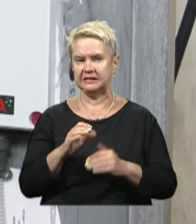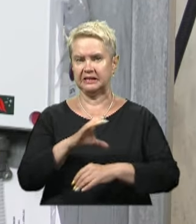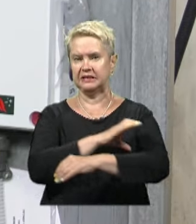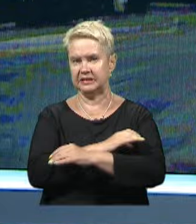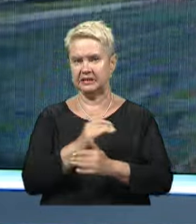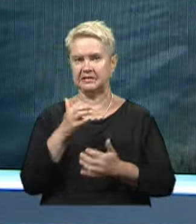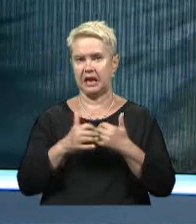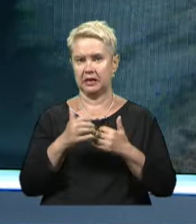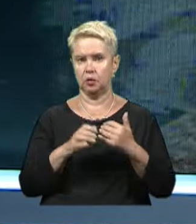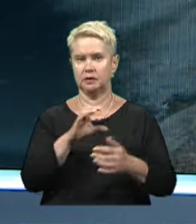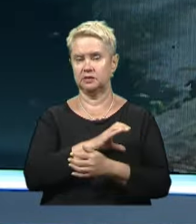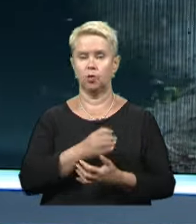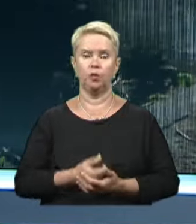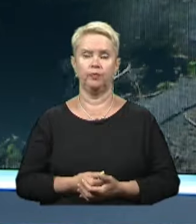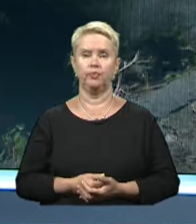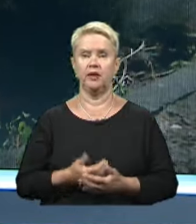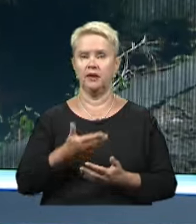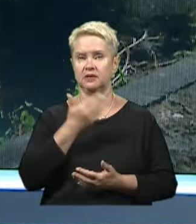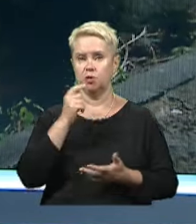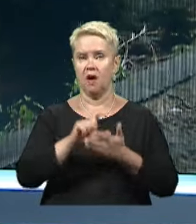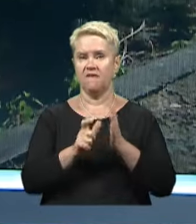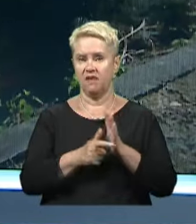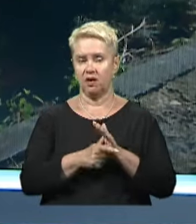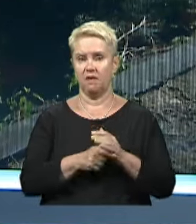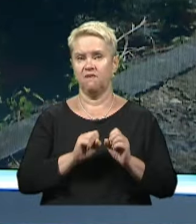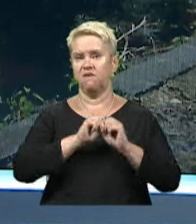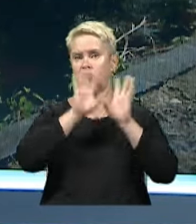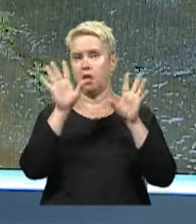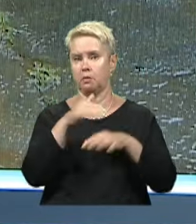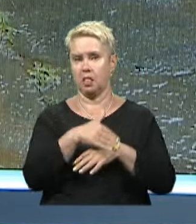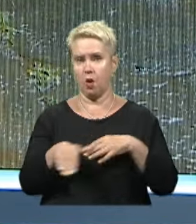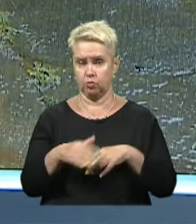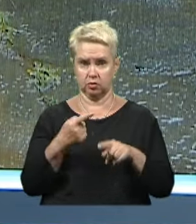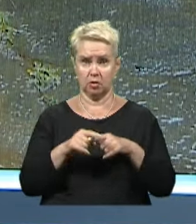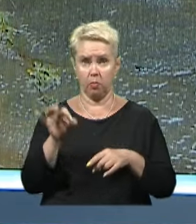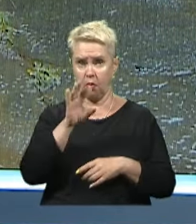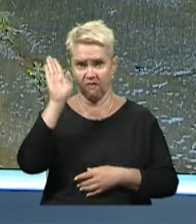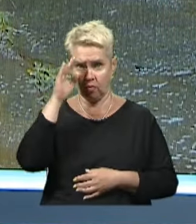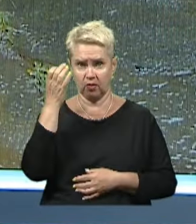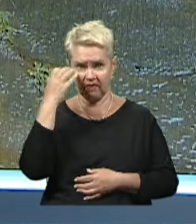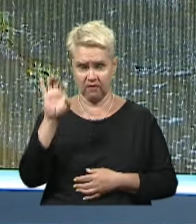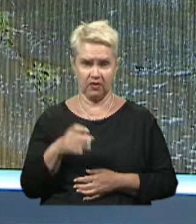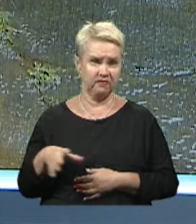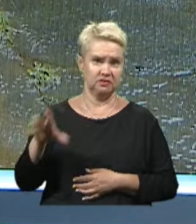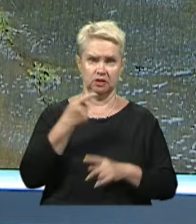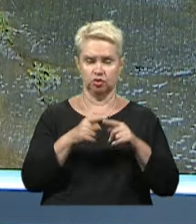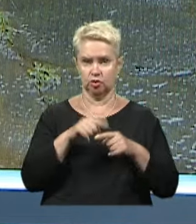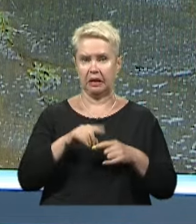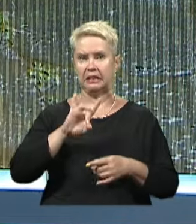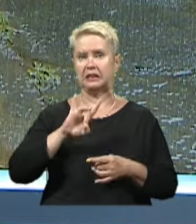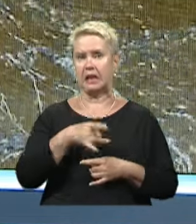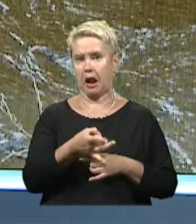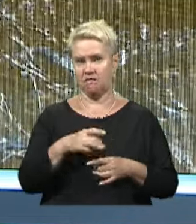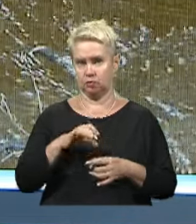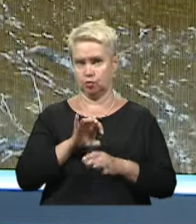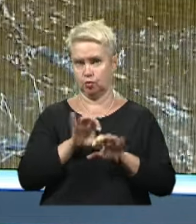середнього тиску. Відсутньо у квартирах, але фонтанами б'є на вулицях. Це про воду у Кривому Розі. Усе через діряві труби.